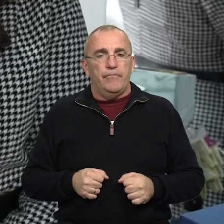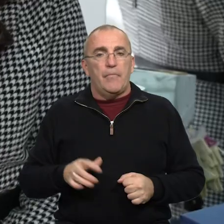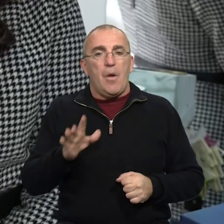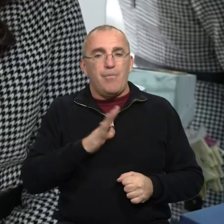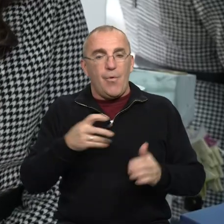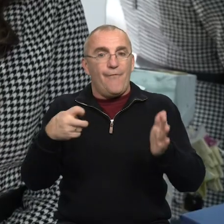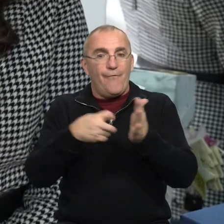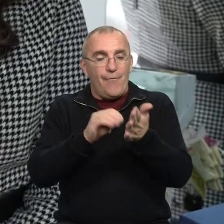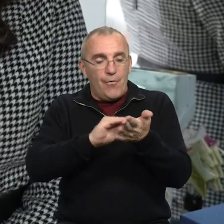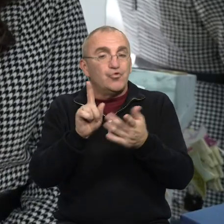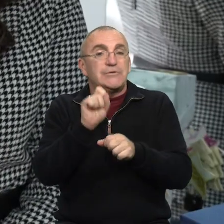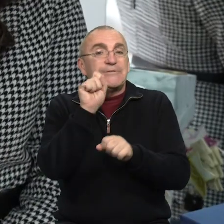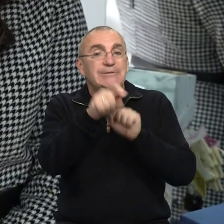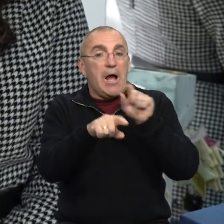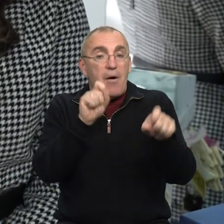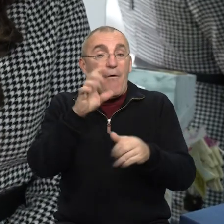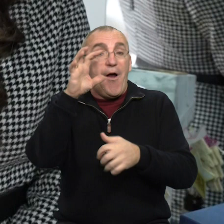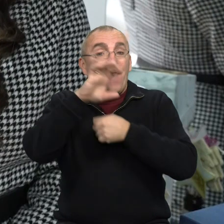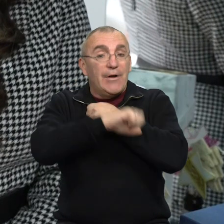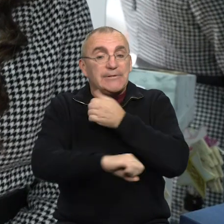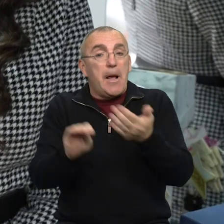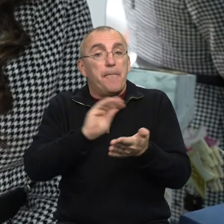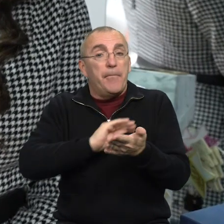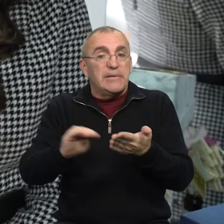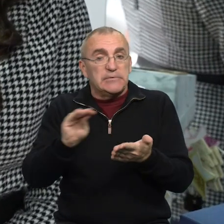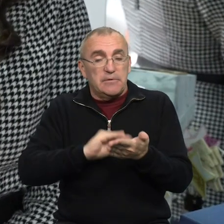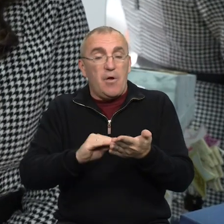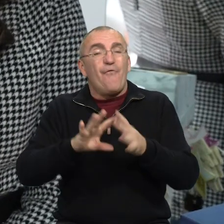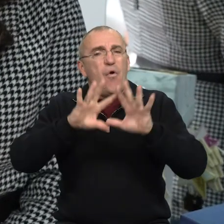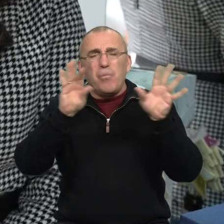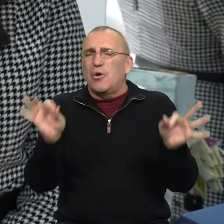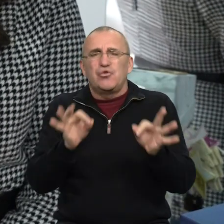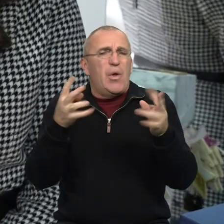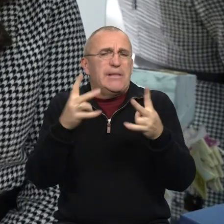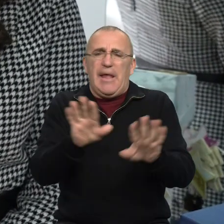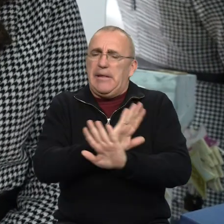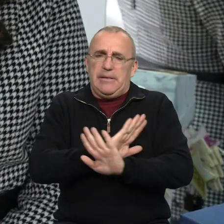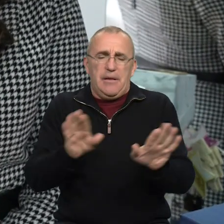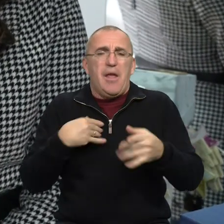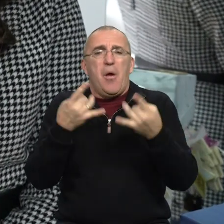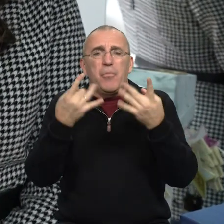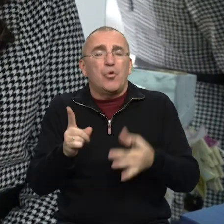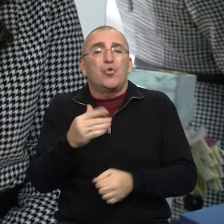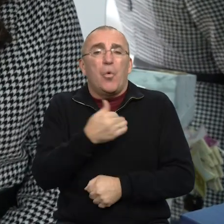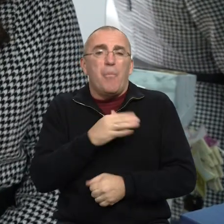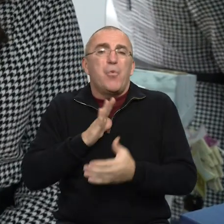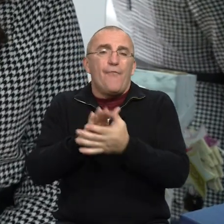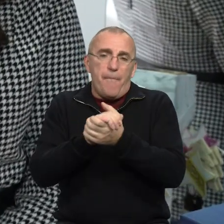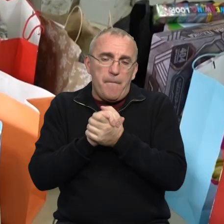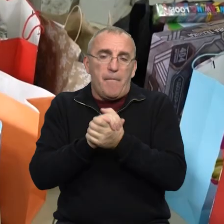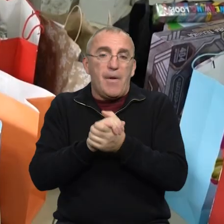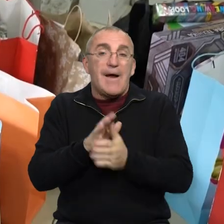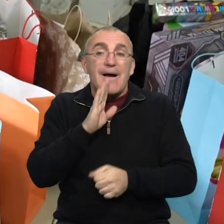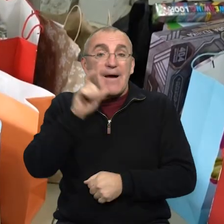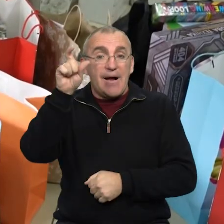Були листи, де вони щось замовляли, але в кінці писали, що нічого не треба, я просто хочу, щоб в мир.